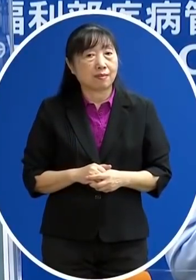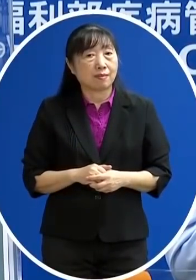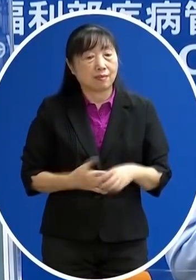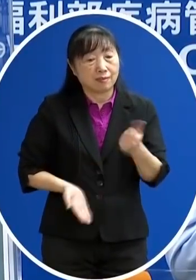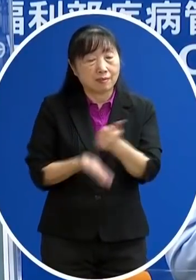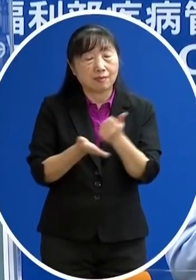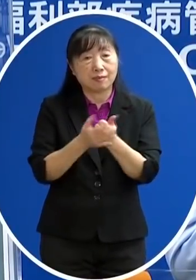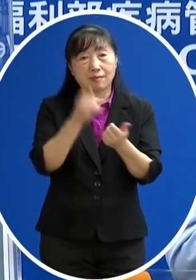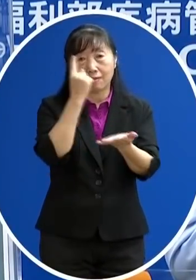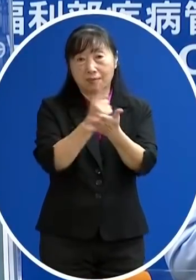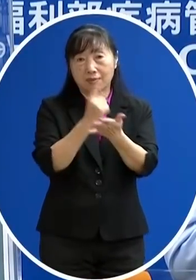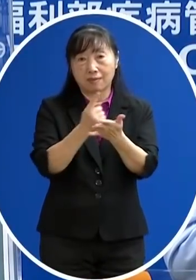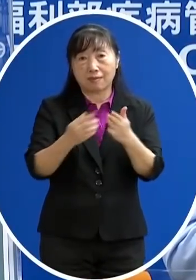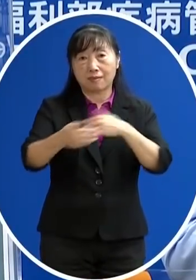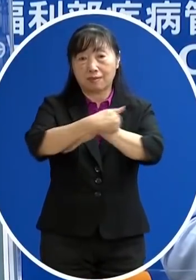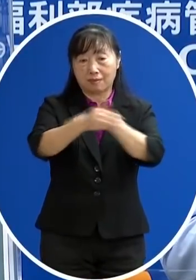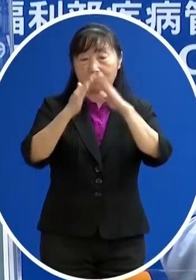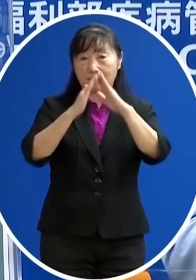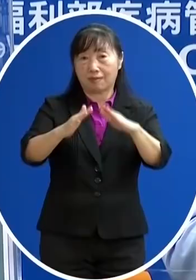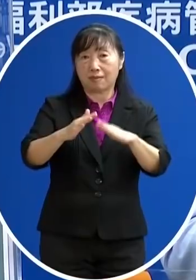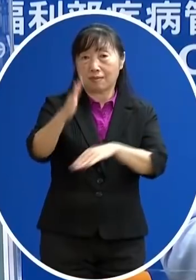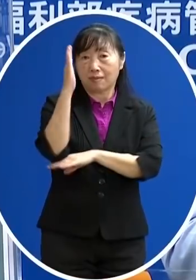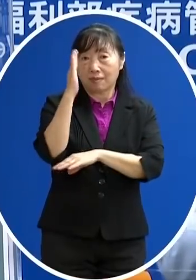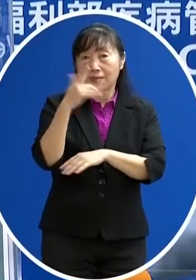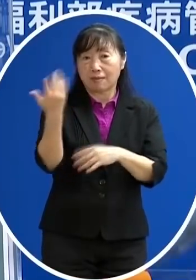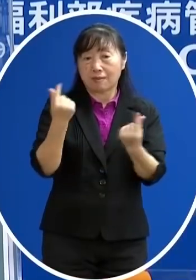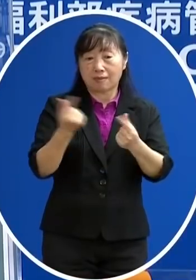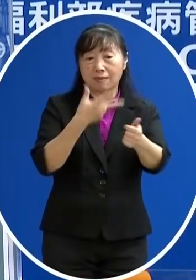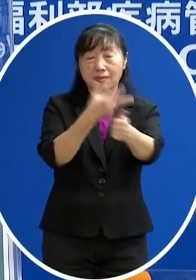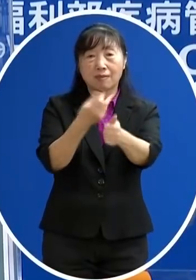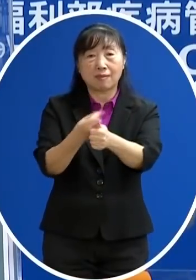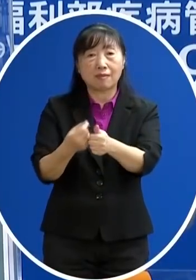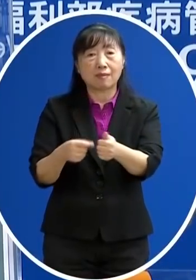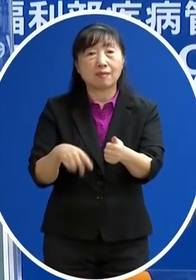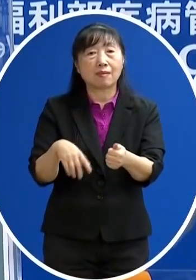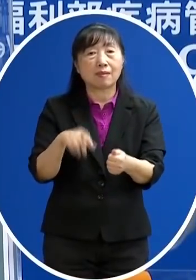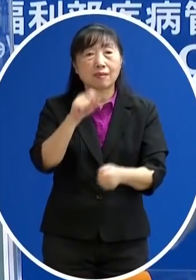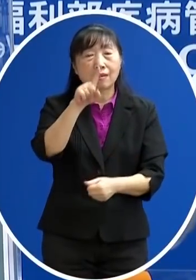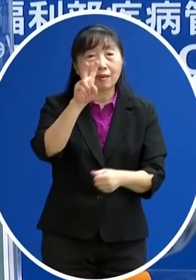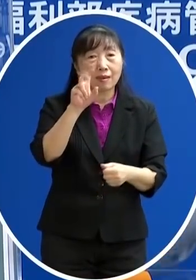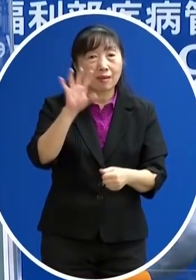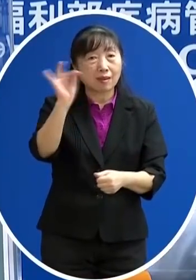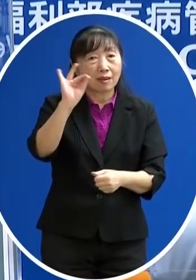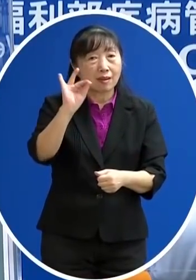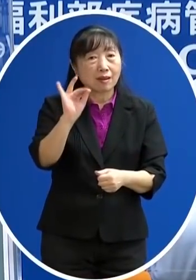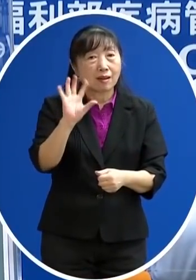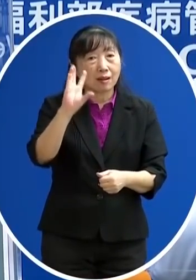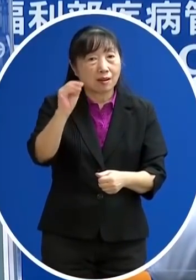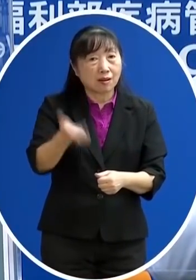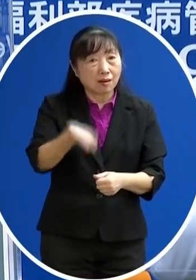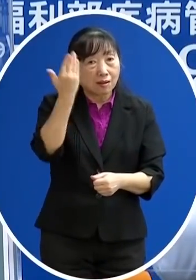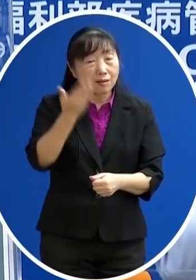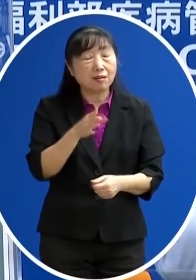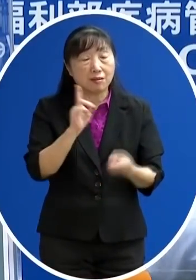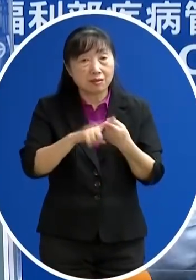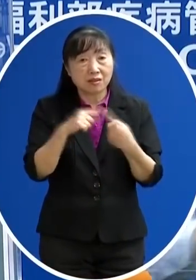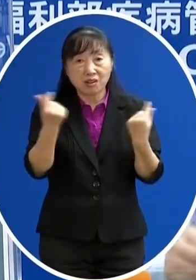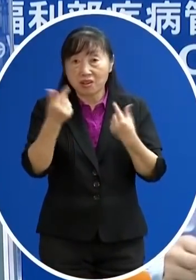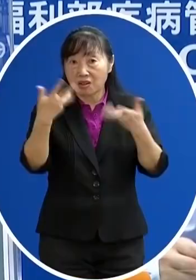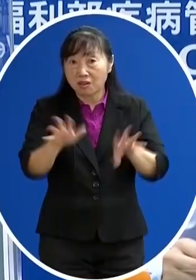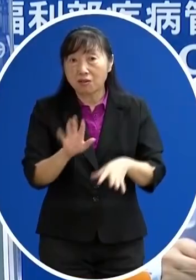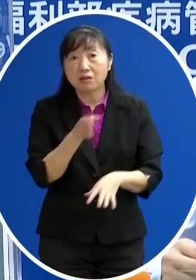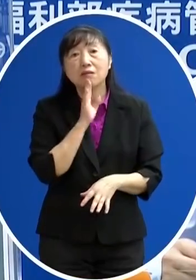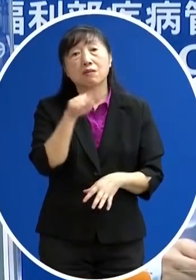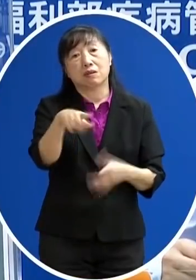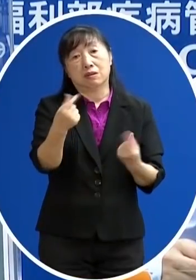也要鼓勵各縣市政府這個打疫苗 這樣就量一百多萬雖然不算多那當然確實他